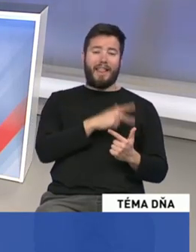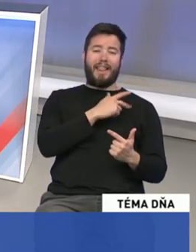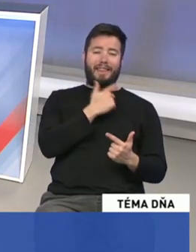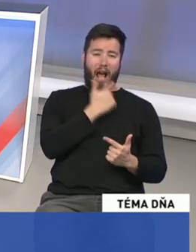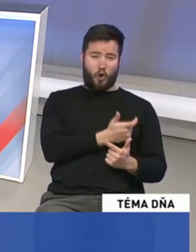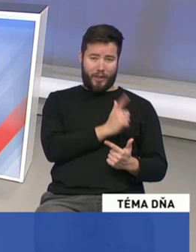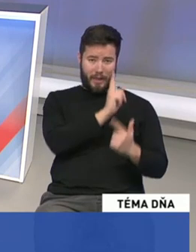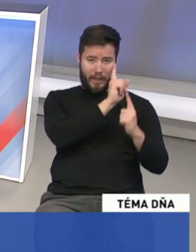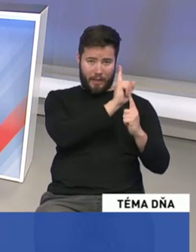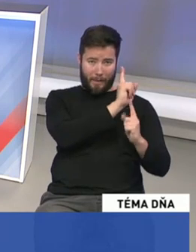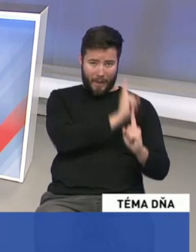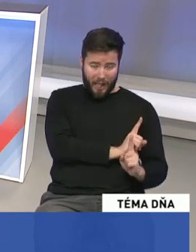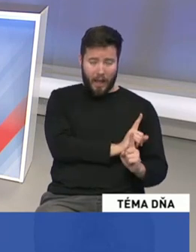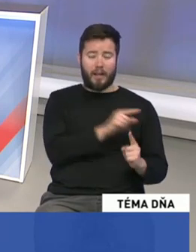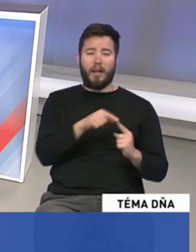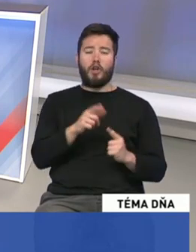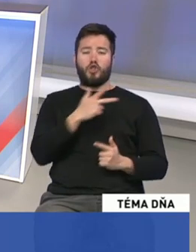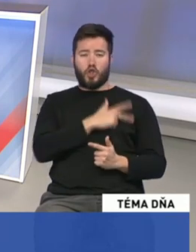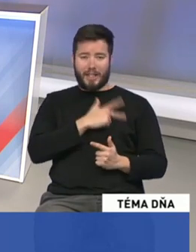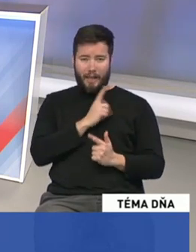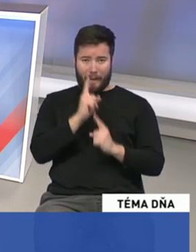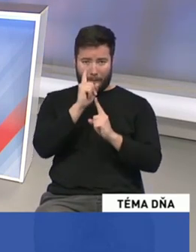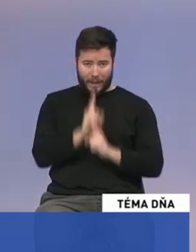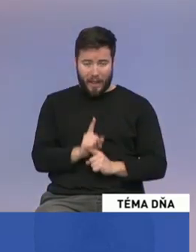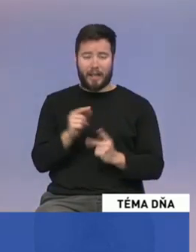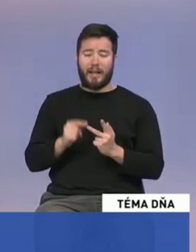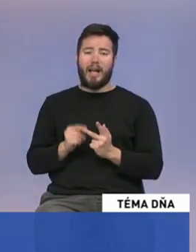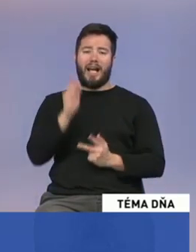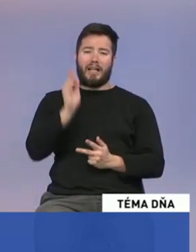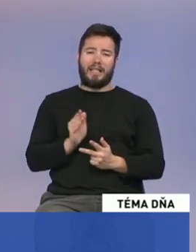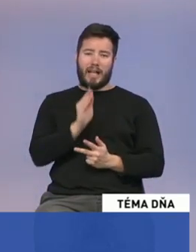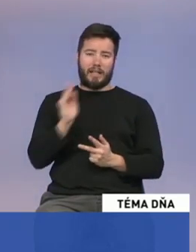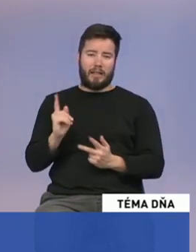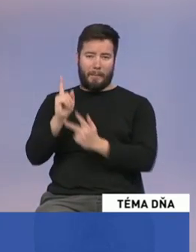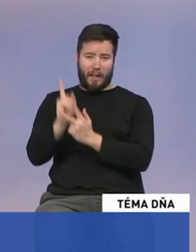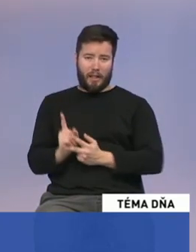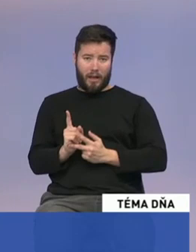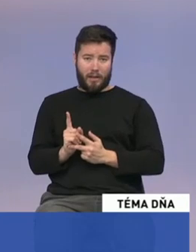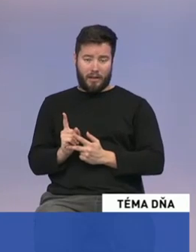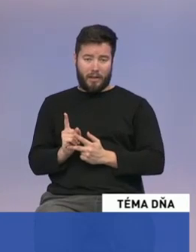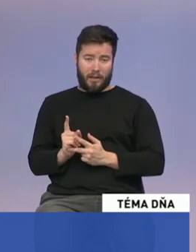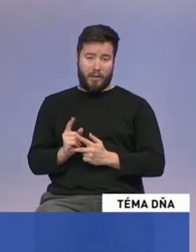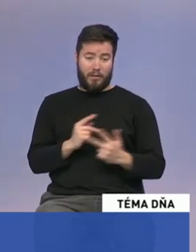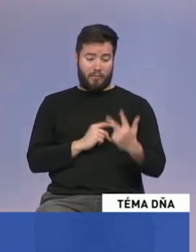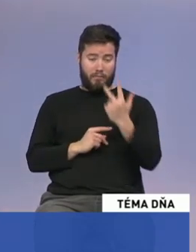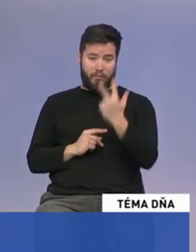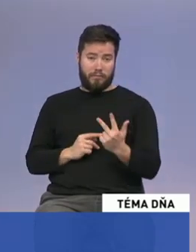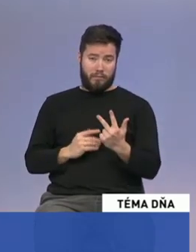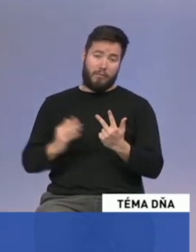kresťanský. A podľa toho sa bude odvíjať aj potom samotné rokovanie, s kým áno, alebo nie. Myslíme si, že samozrejme s tou